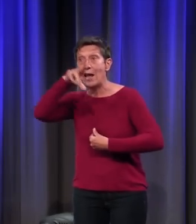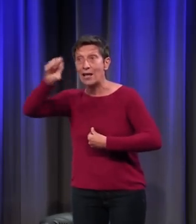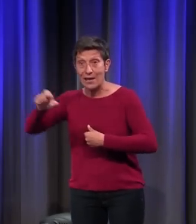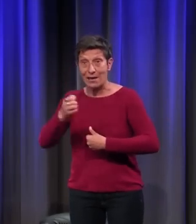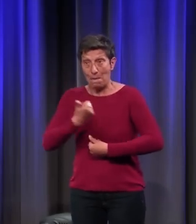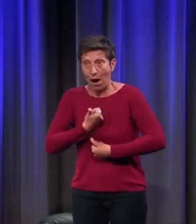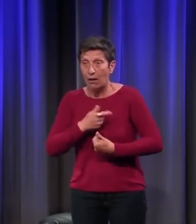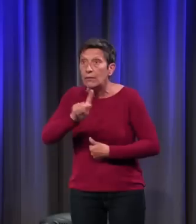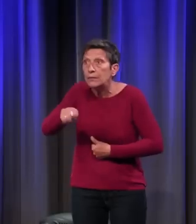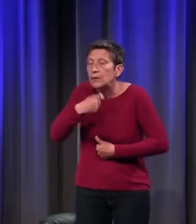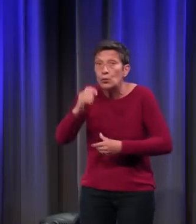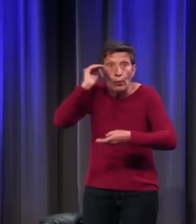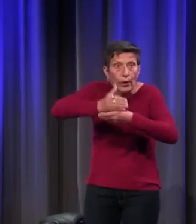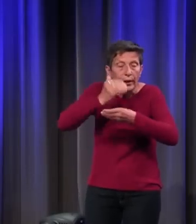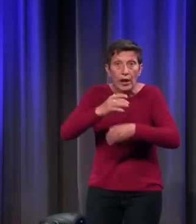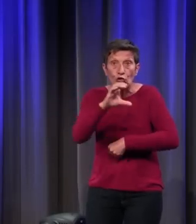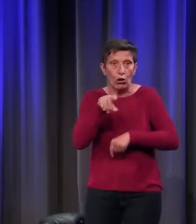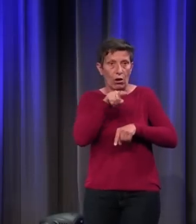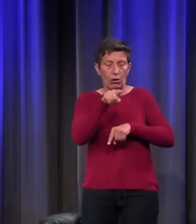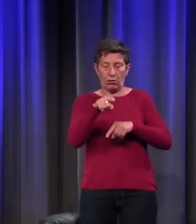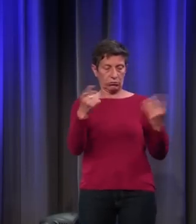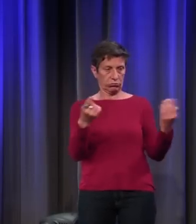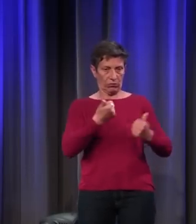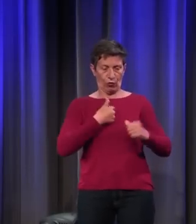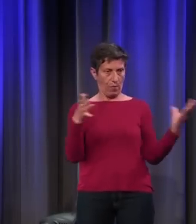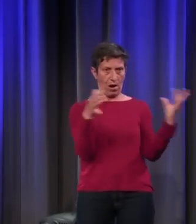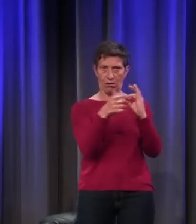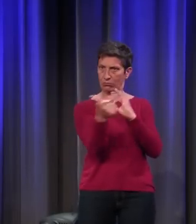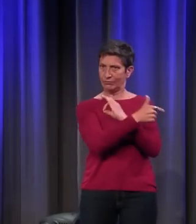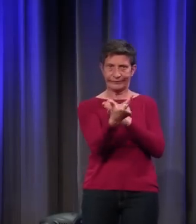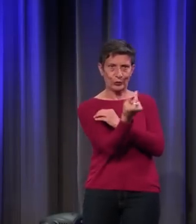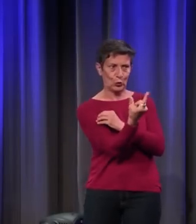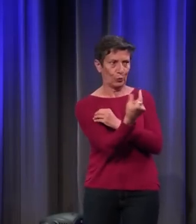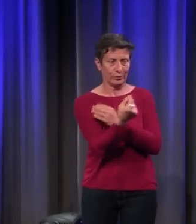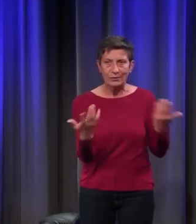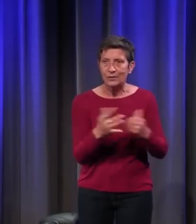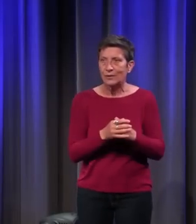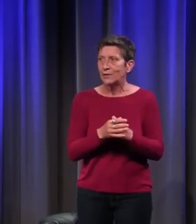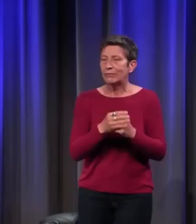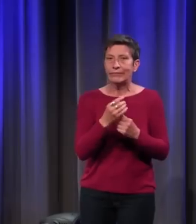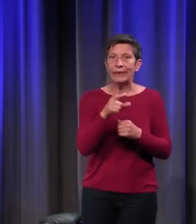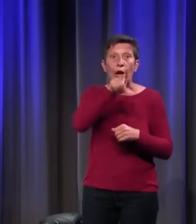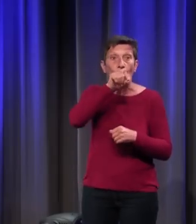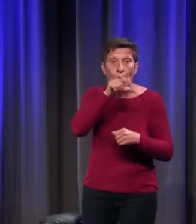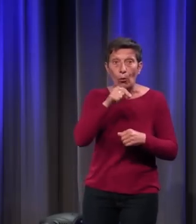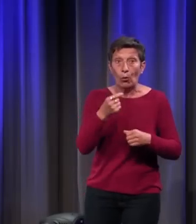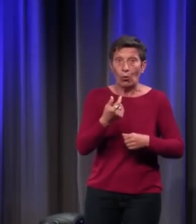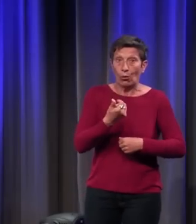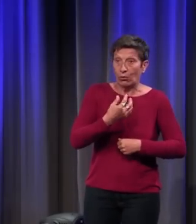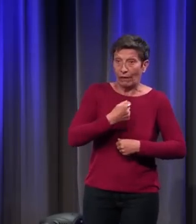la corneille est évidemment la femelle du corbeau. L'idée qu'il ait des corbeaux femelles et des corneilles mâles, c'est